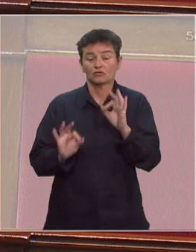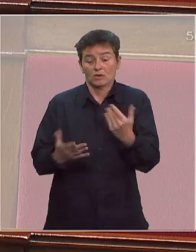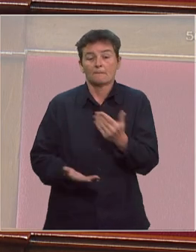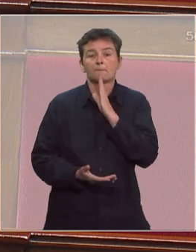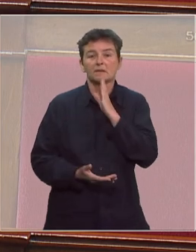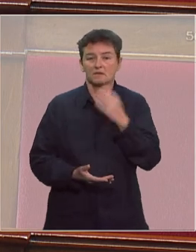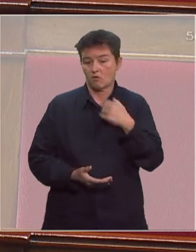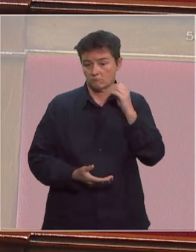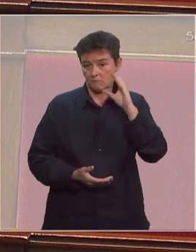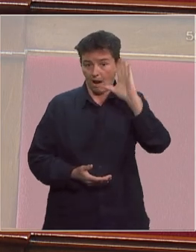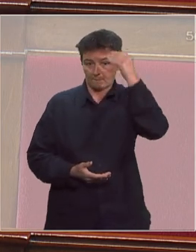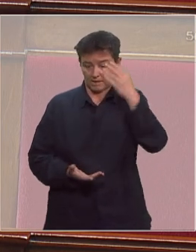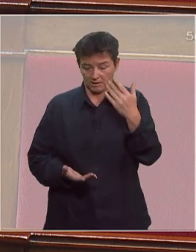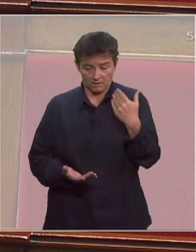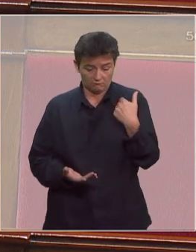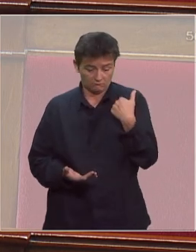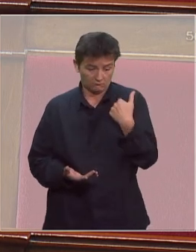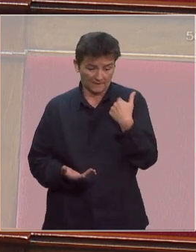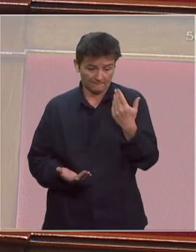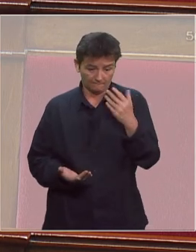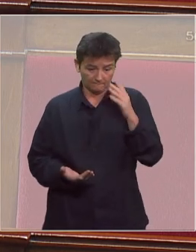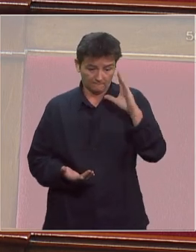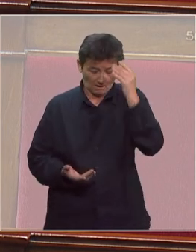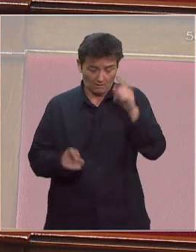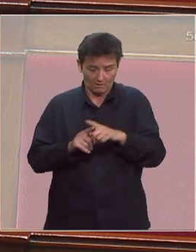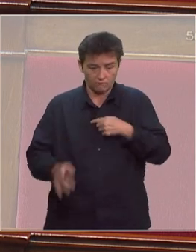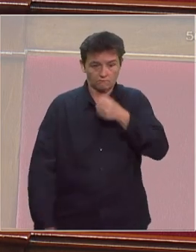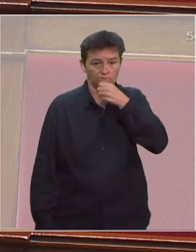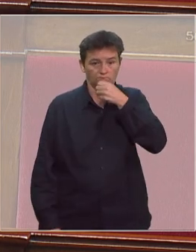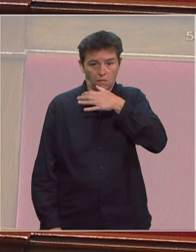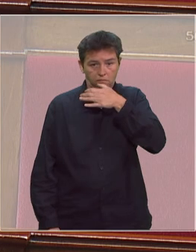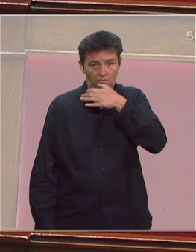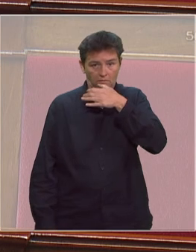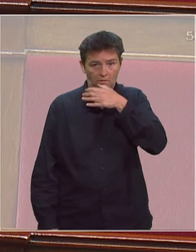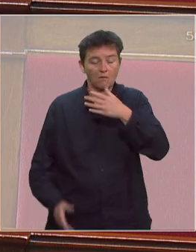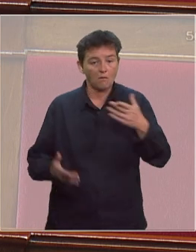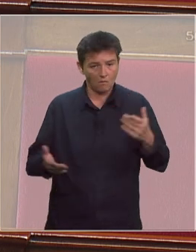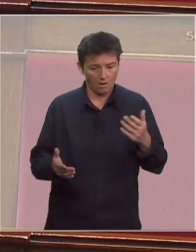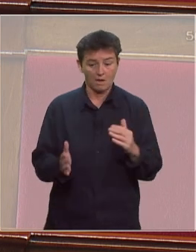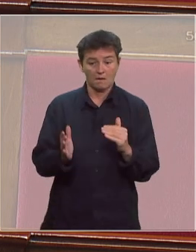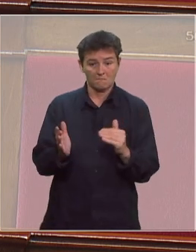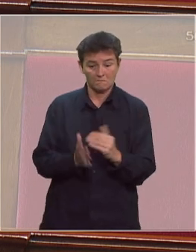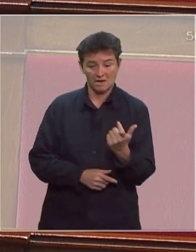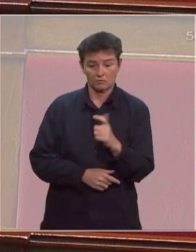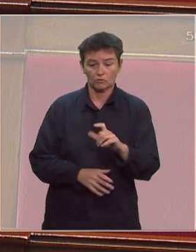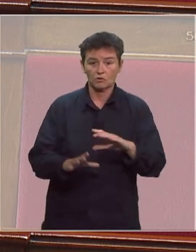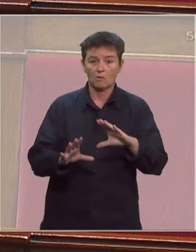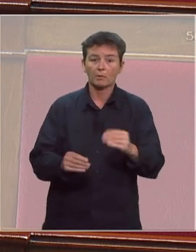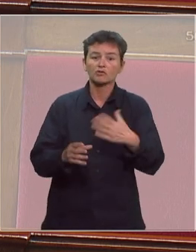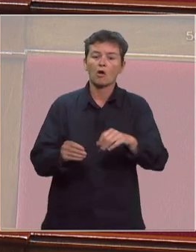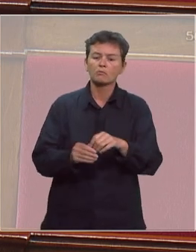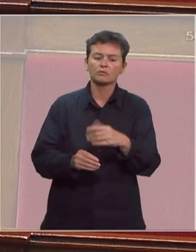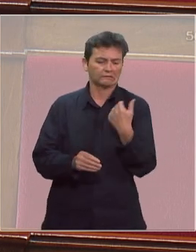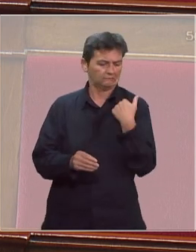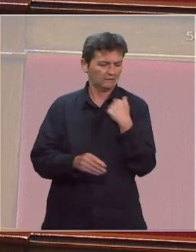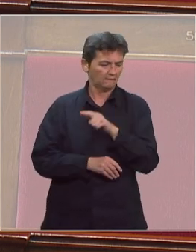de manière en étant je vous le confie abasourdi que sur les 1200 postes supplémentaires que vous avez annoncé